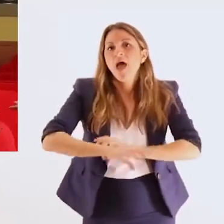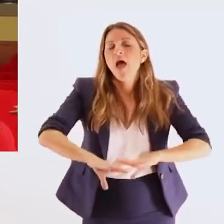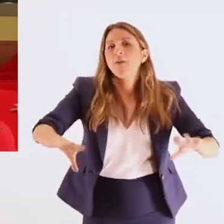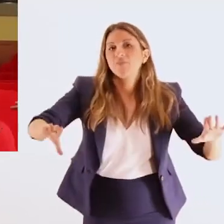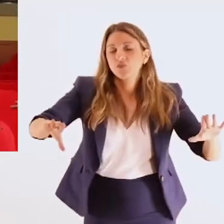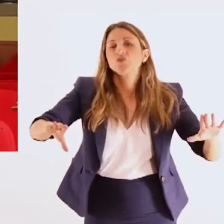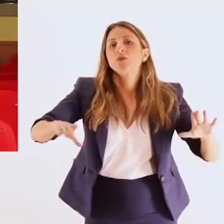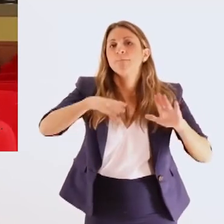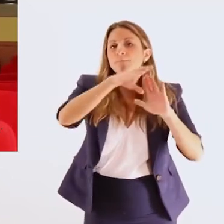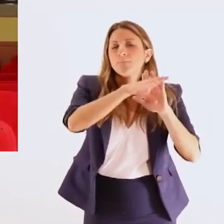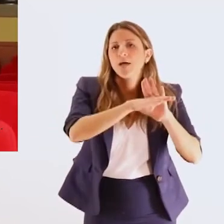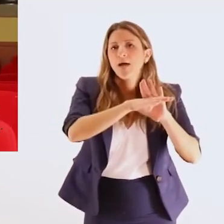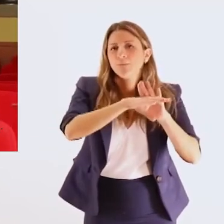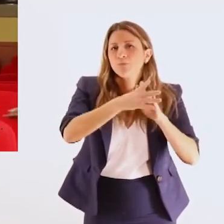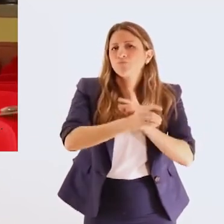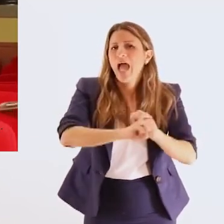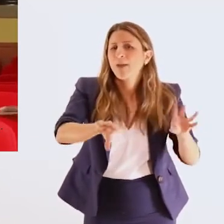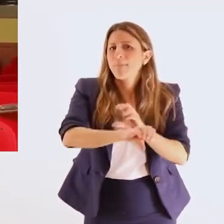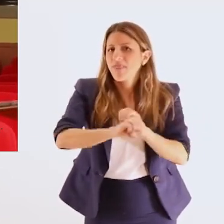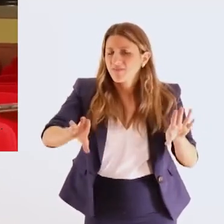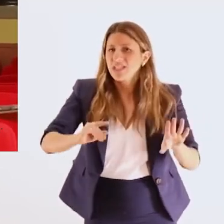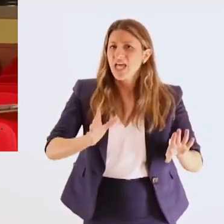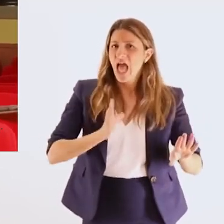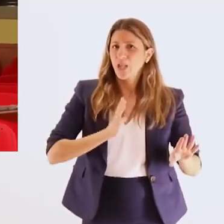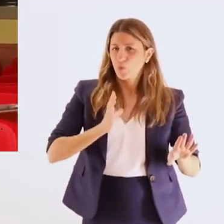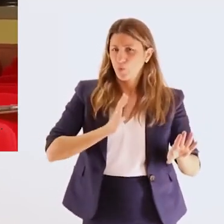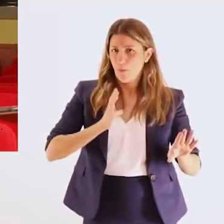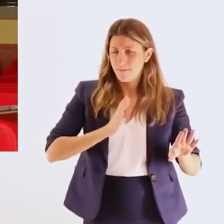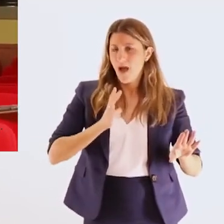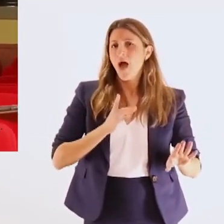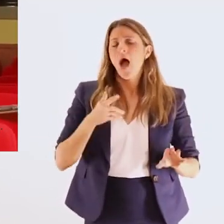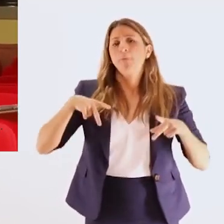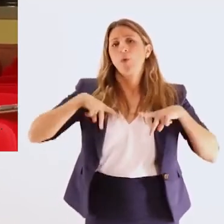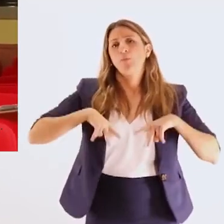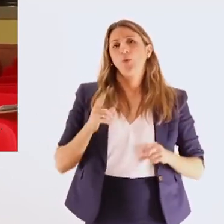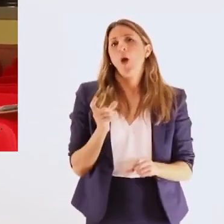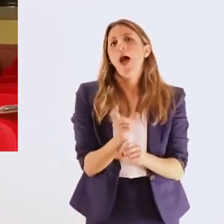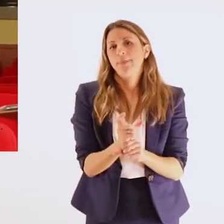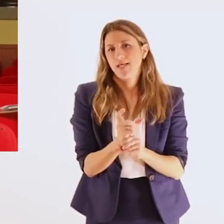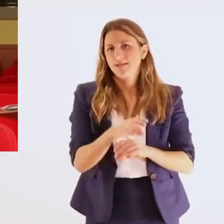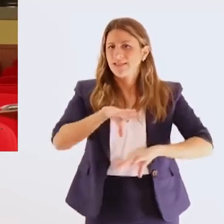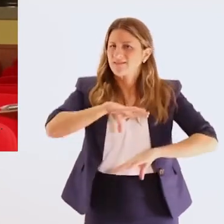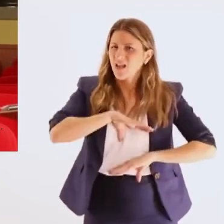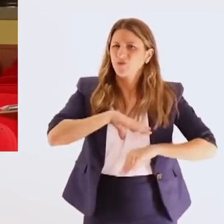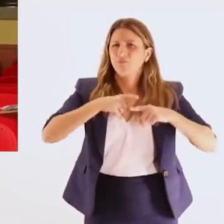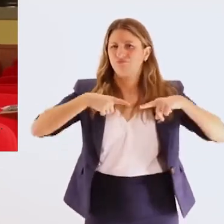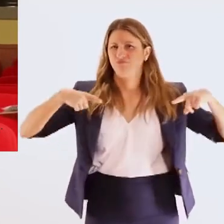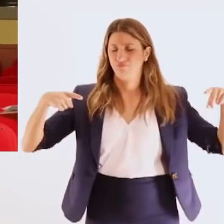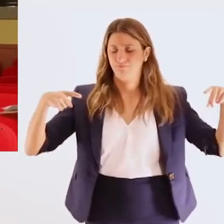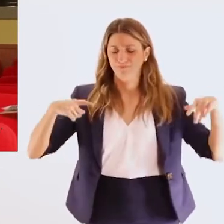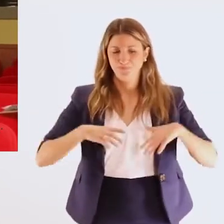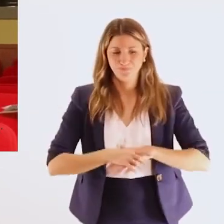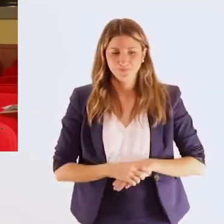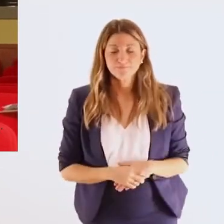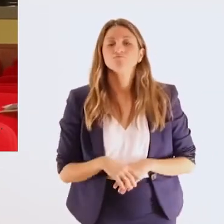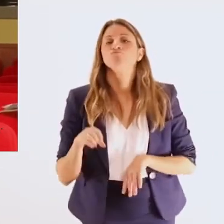και κλείνοντας και αποχαιρετώντας να πω ότι η ευληματική πρωτοβουλία του Ινστιτούτου αυτήν την περίοδο είναι